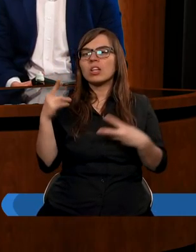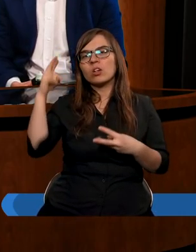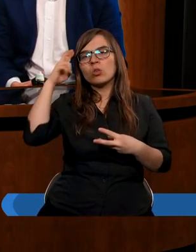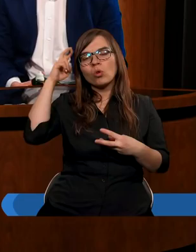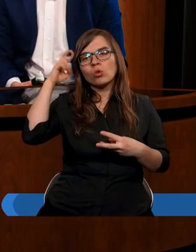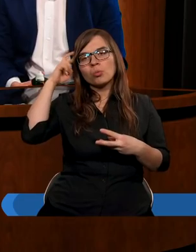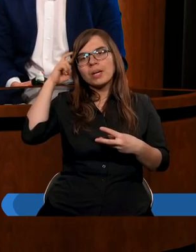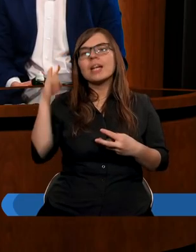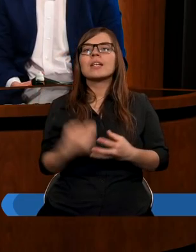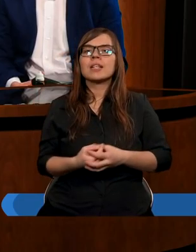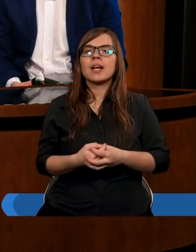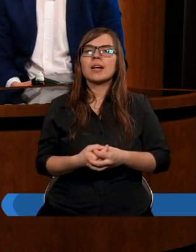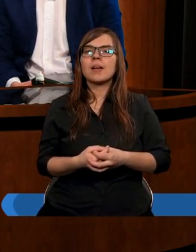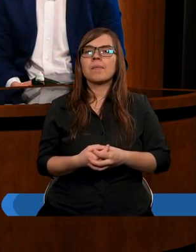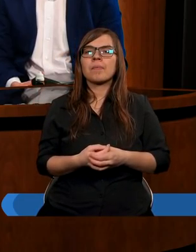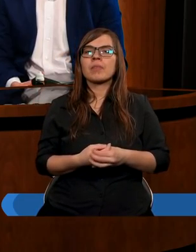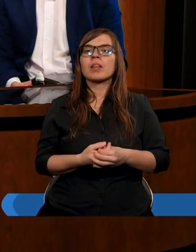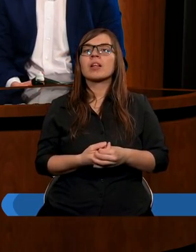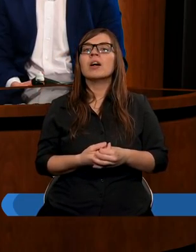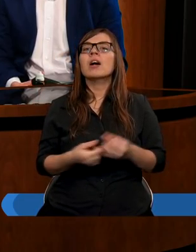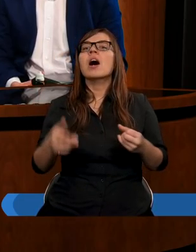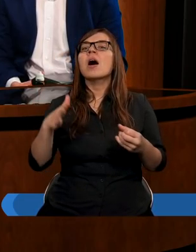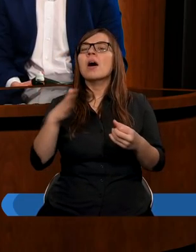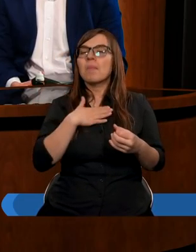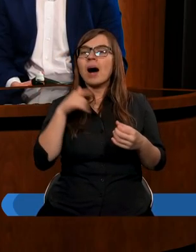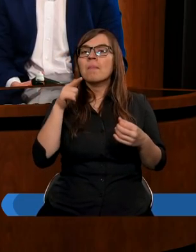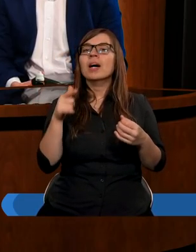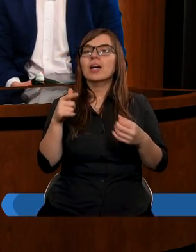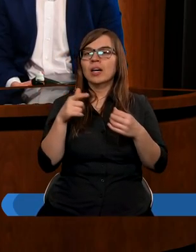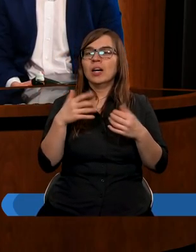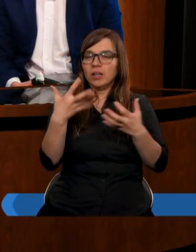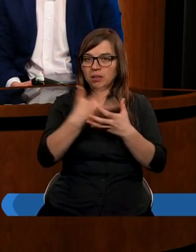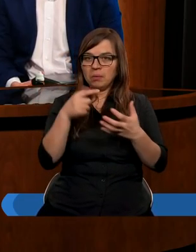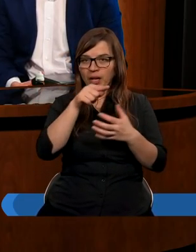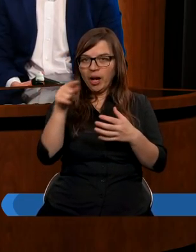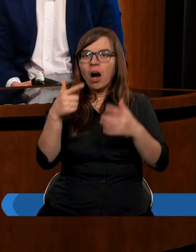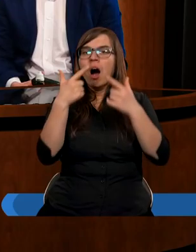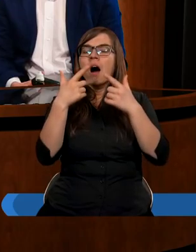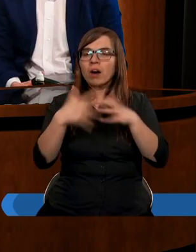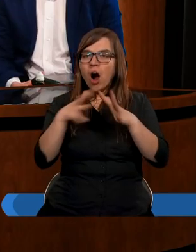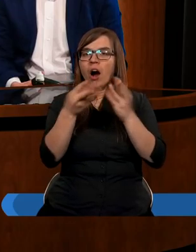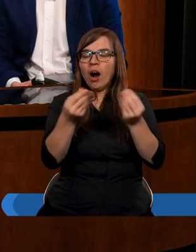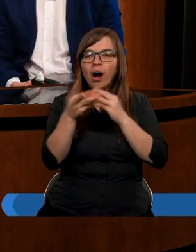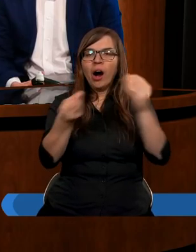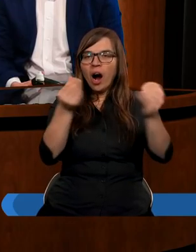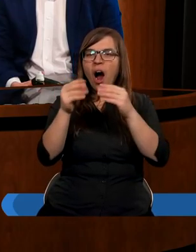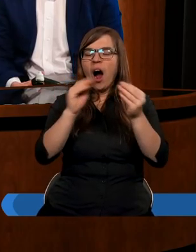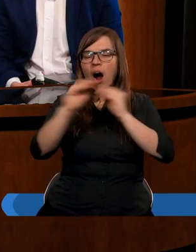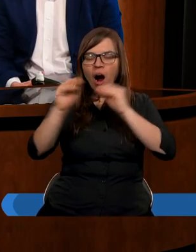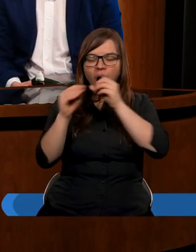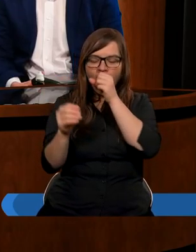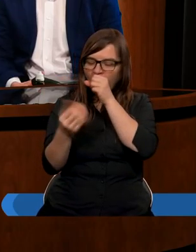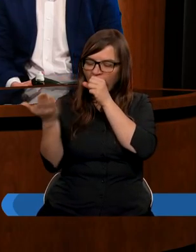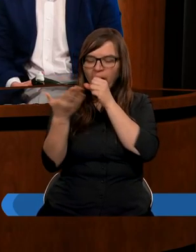mamy wspierać tam Kościół, gdzie jest potrzeba. Chociaż to jest